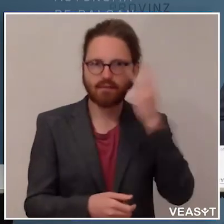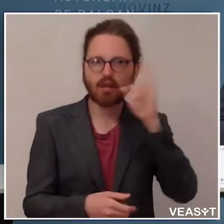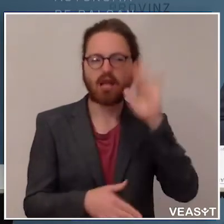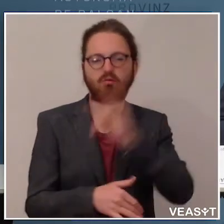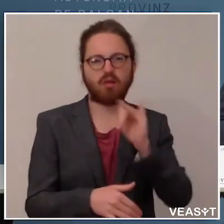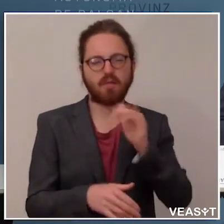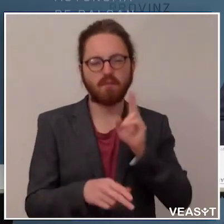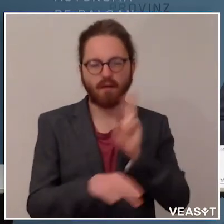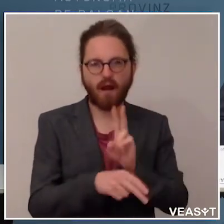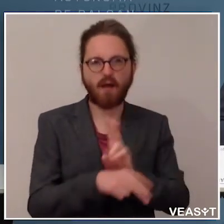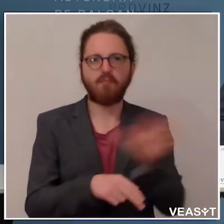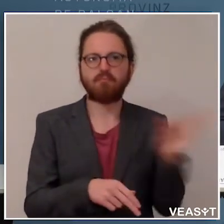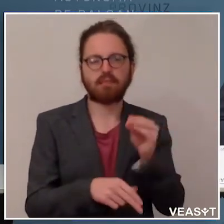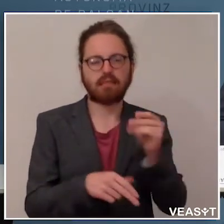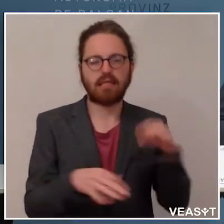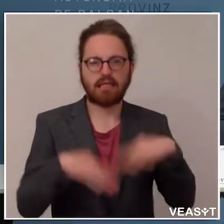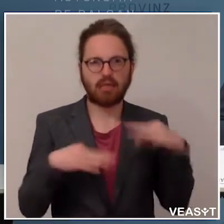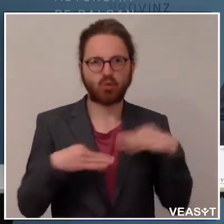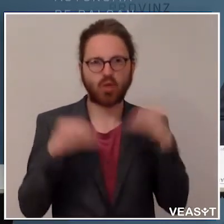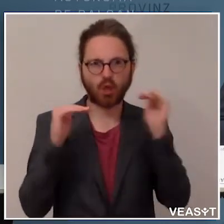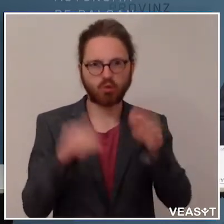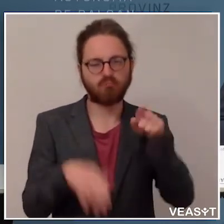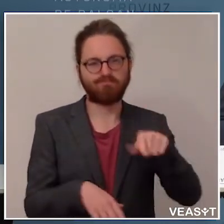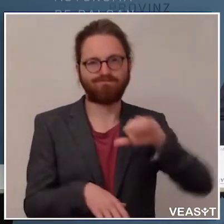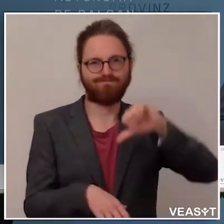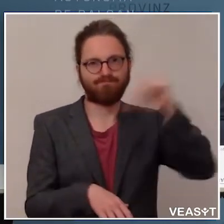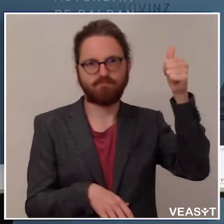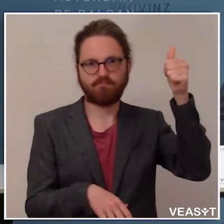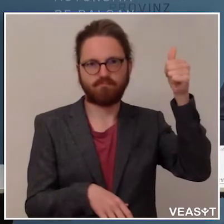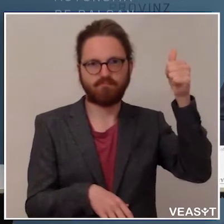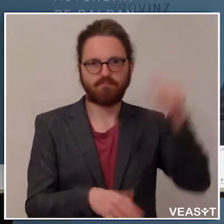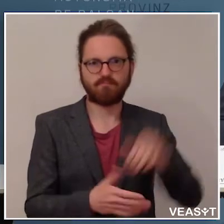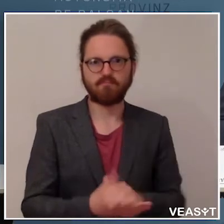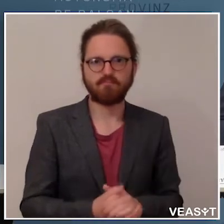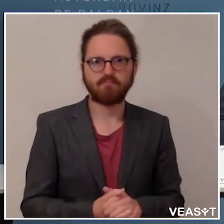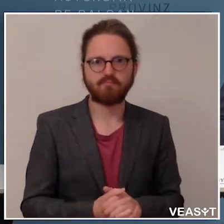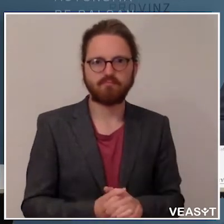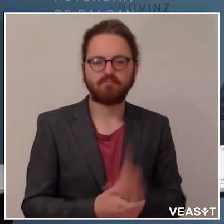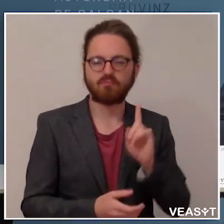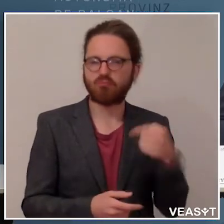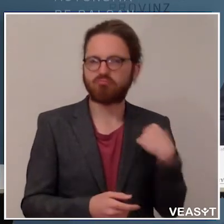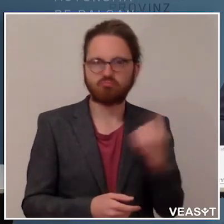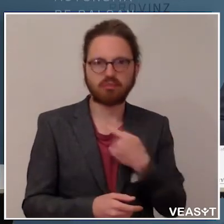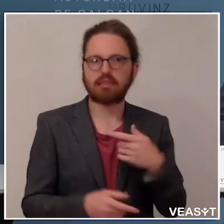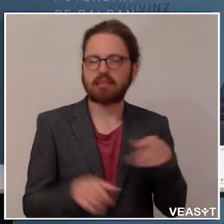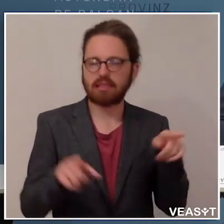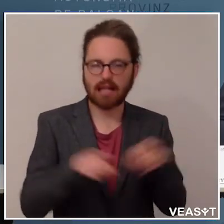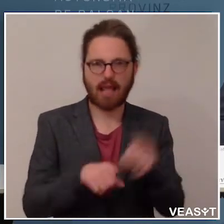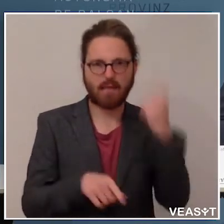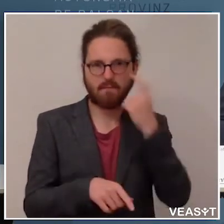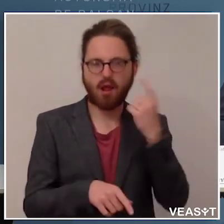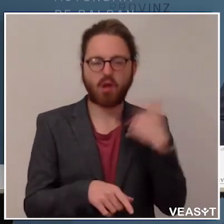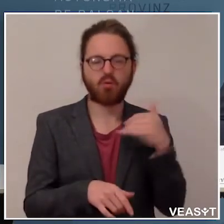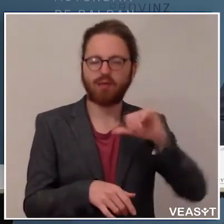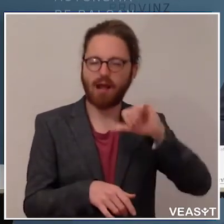des Gesundheitsschutzes. Das ist klar, denn das steht an erster Stelle, das steht auch bei uns nach wie vor an erster Stelle und im